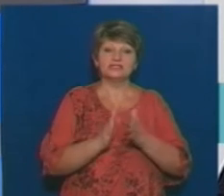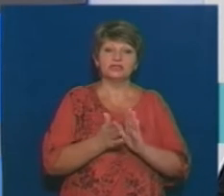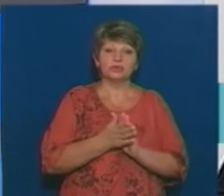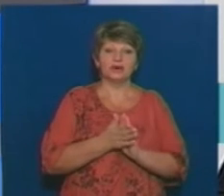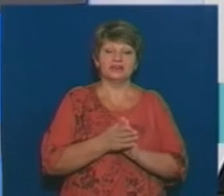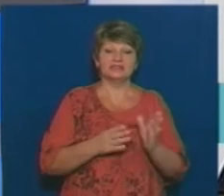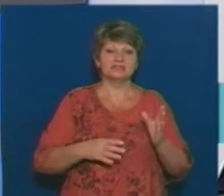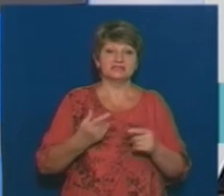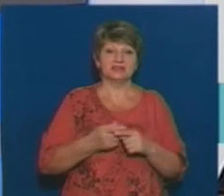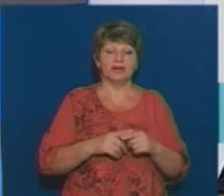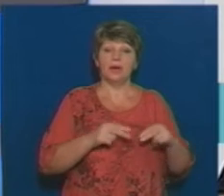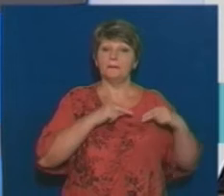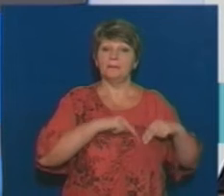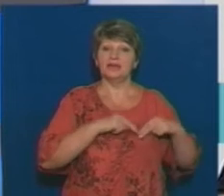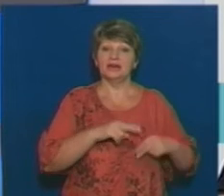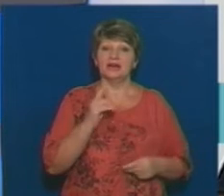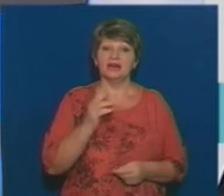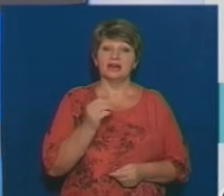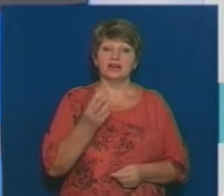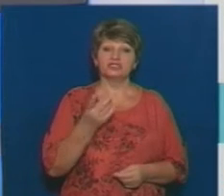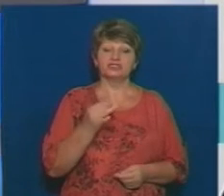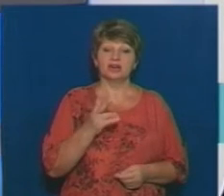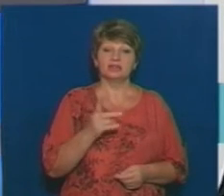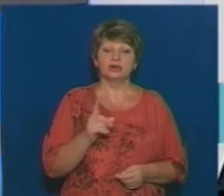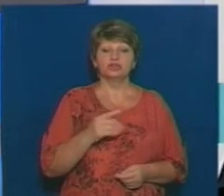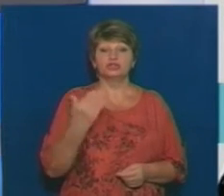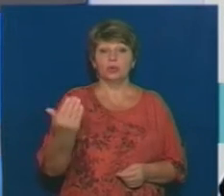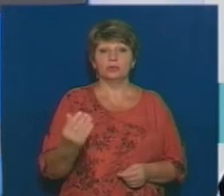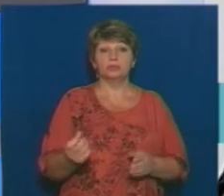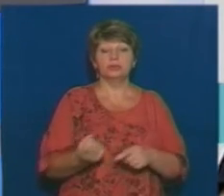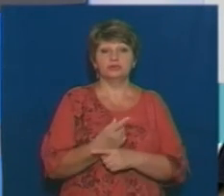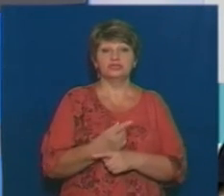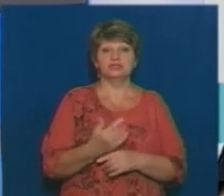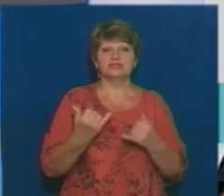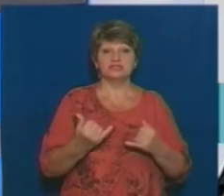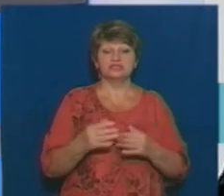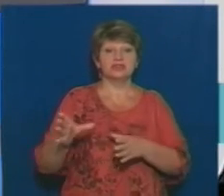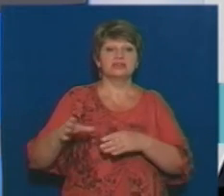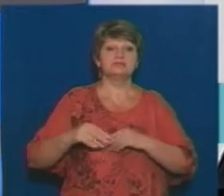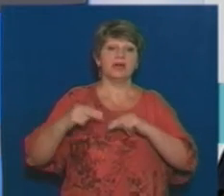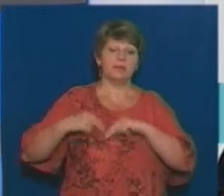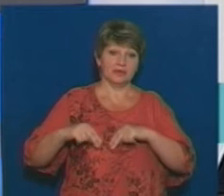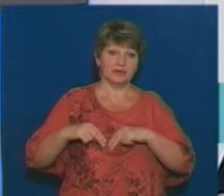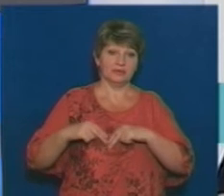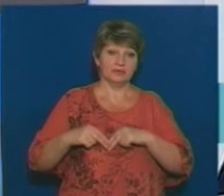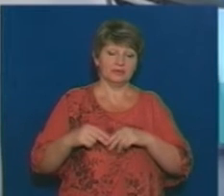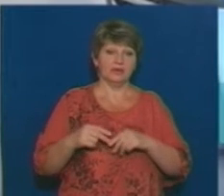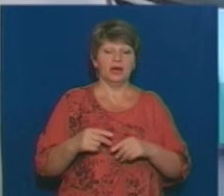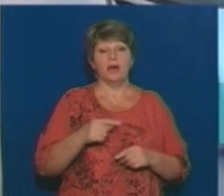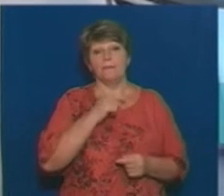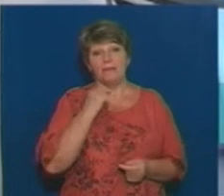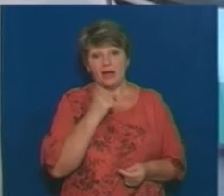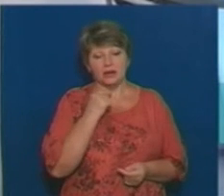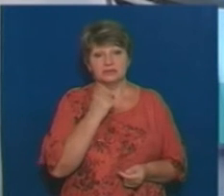праці Каштана закінчилося тим, що він став партнером Каштана в частині певних продуктів. Дійсно, там, типу, можливо, не м